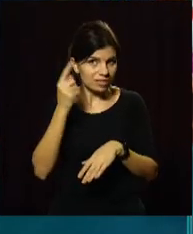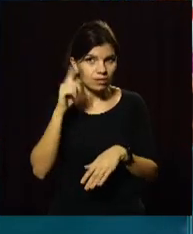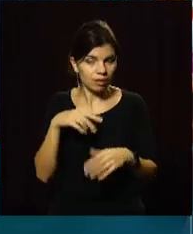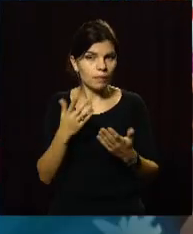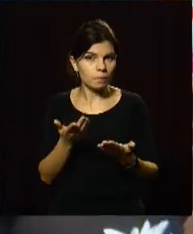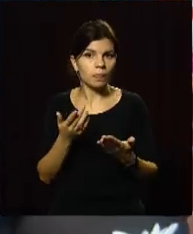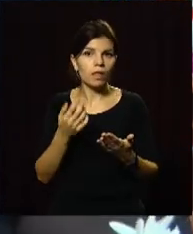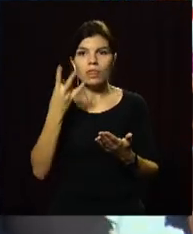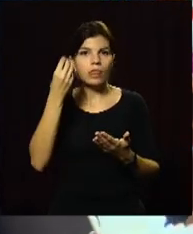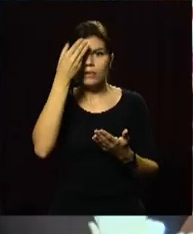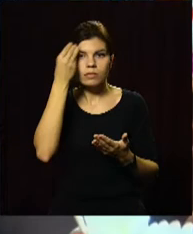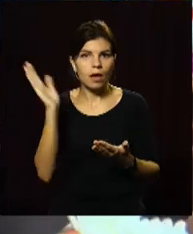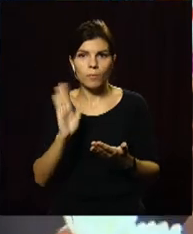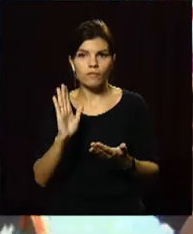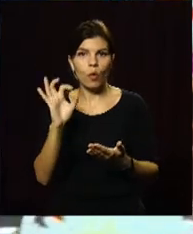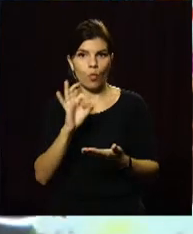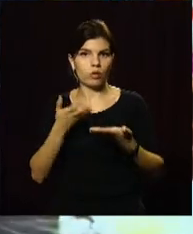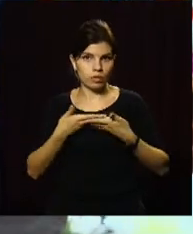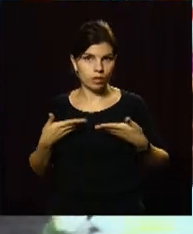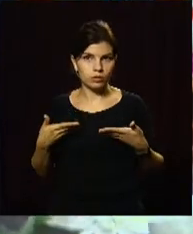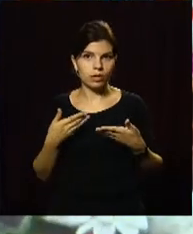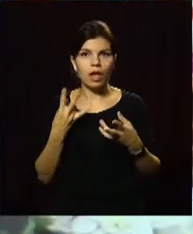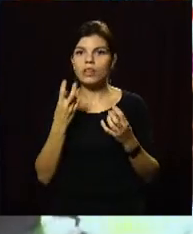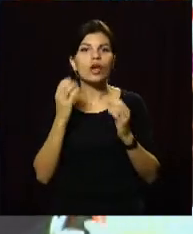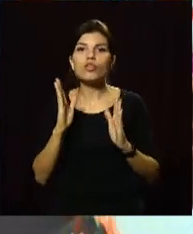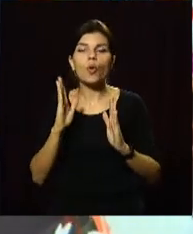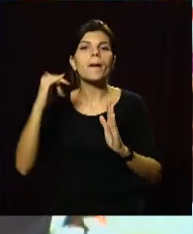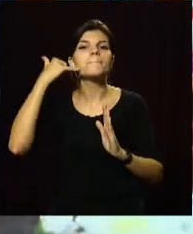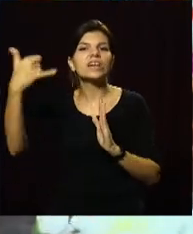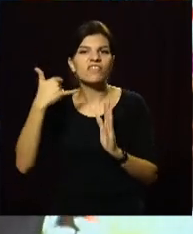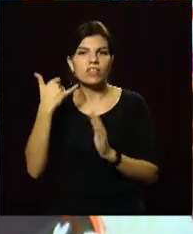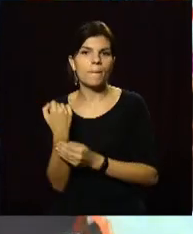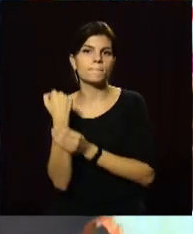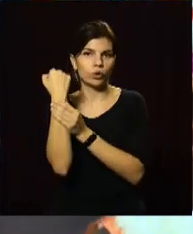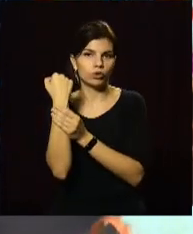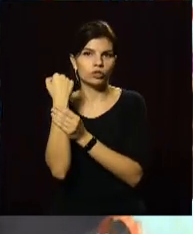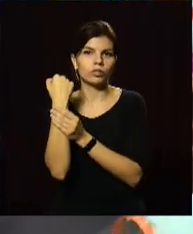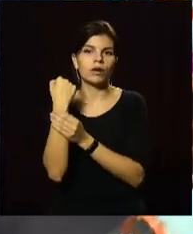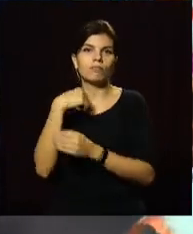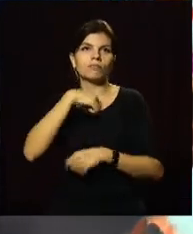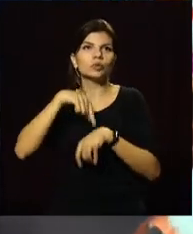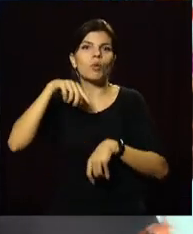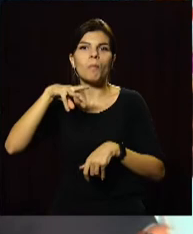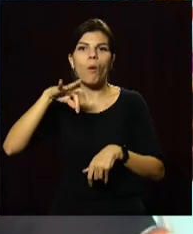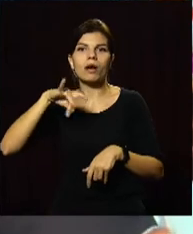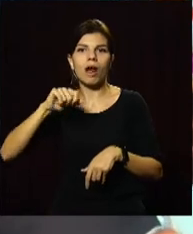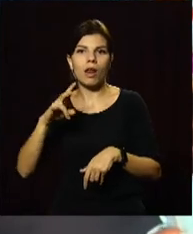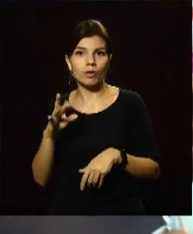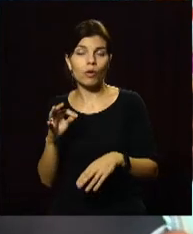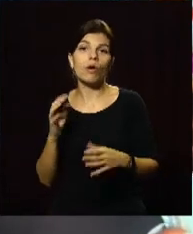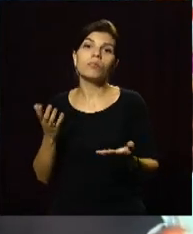не забуває про нас. Не тільки позвонити і підтримати морально, а в